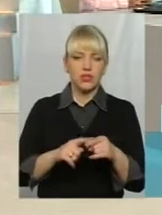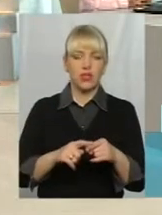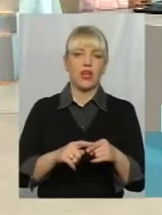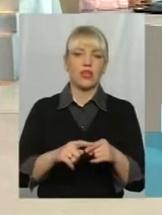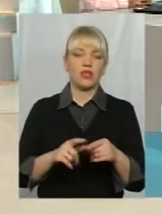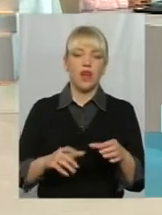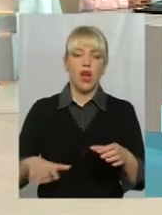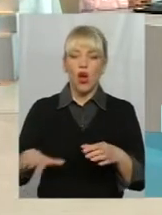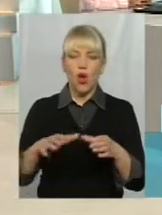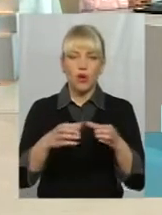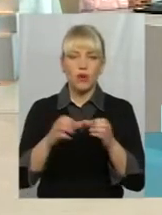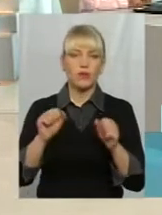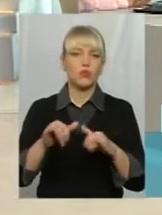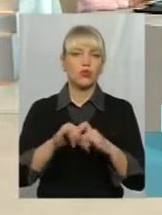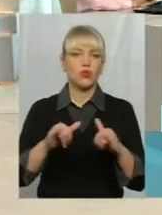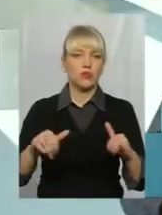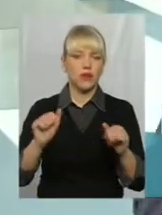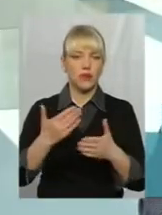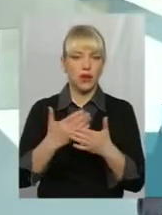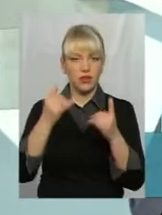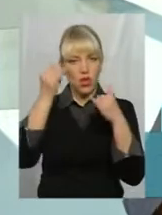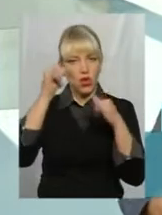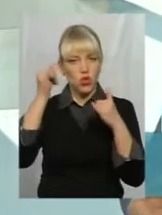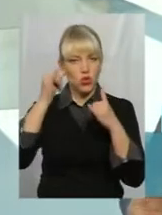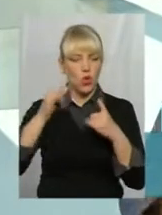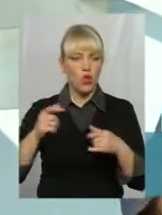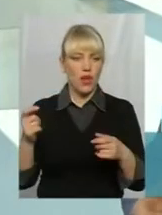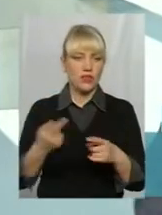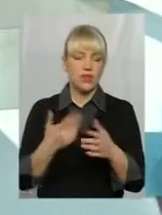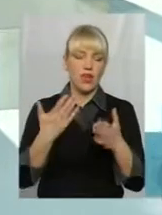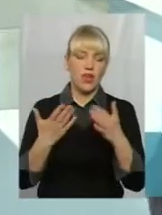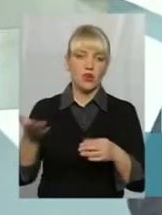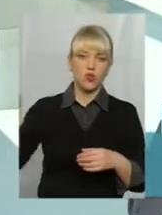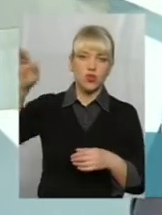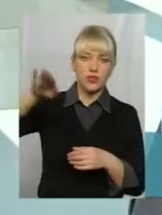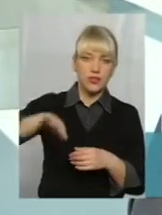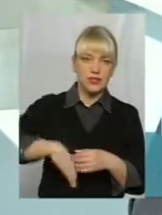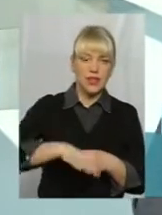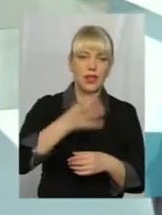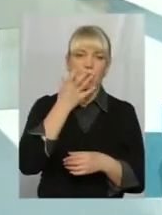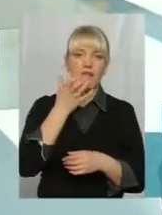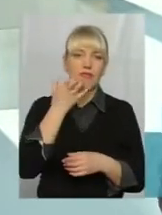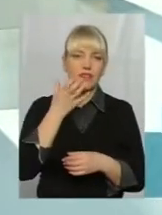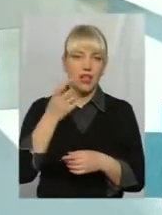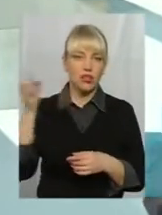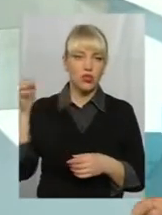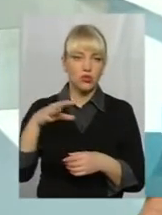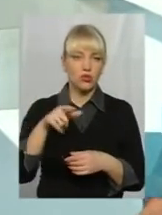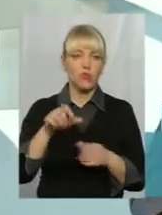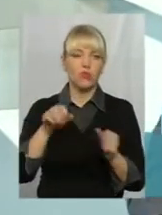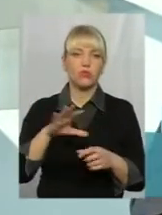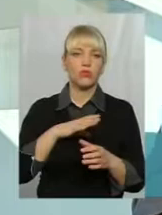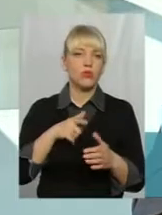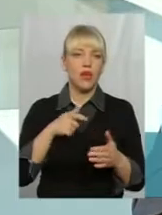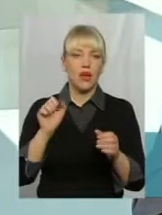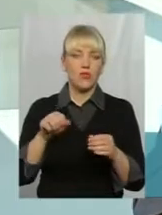Ми ж можемо так говорити. Які це схили? Якщо це схили південні і сонячні, то, можливо, там буде розвиватися питання зараз активно. В